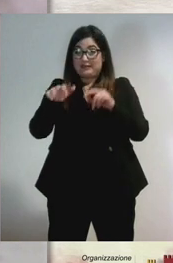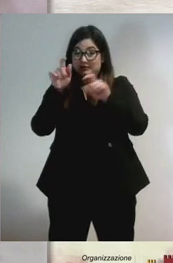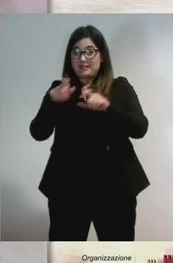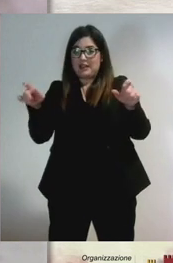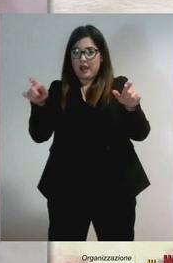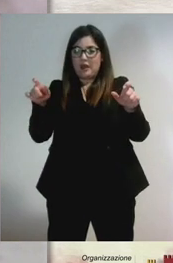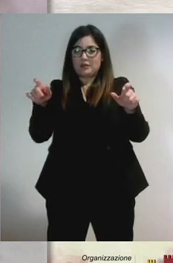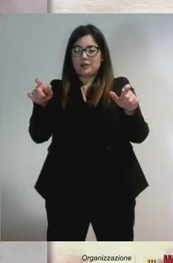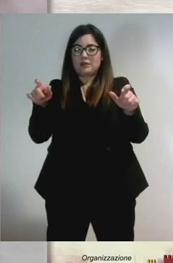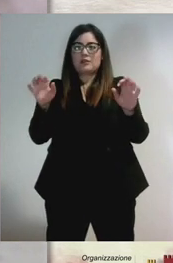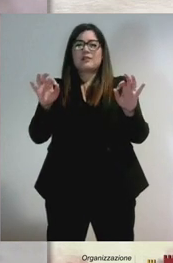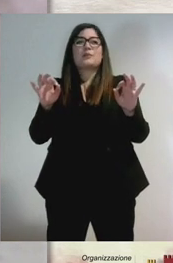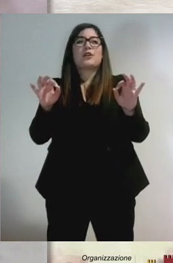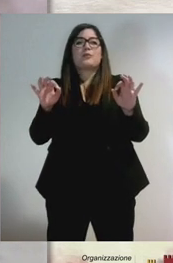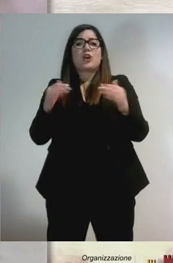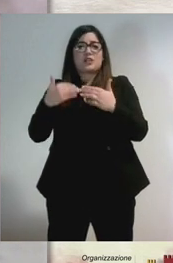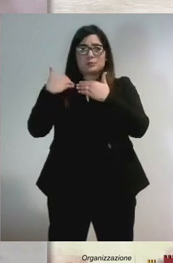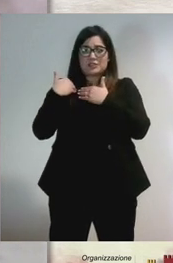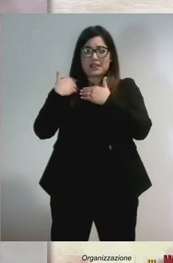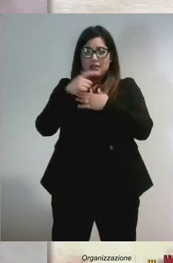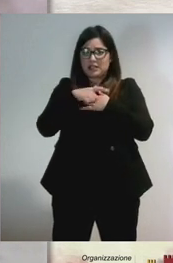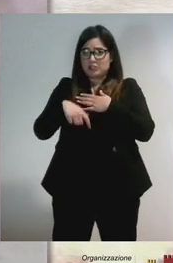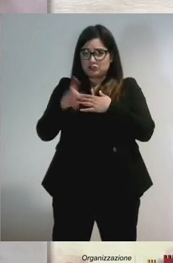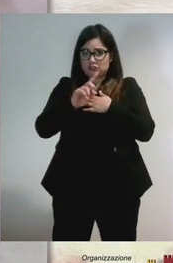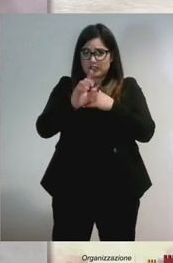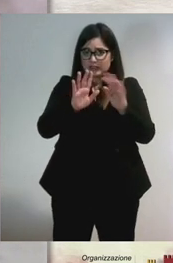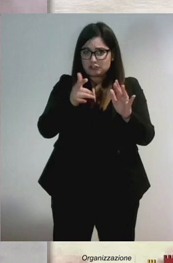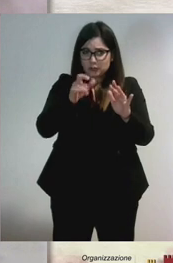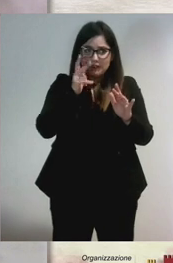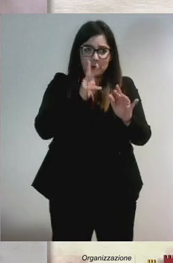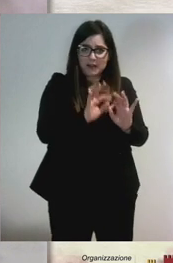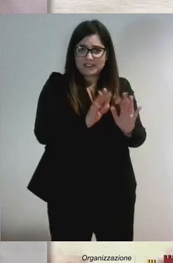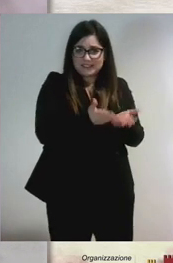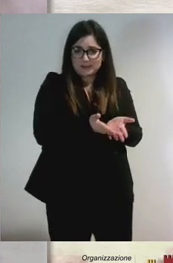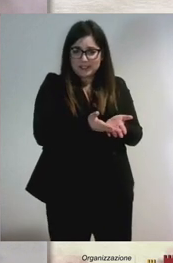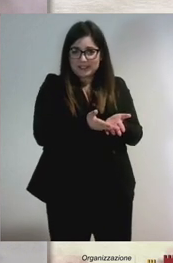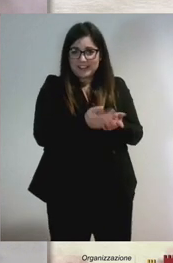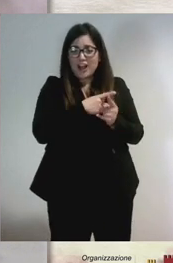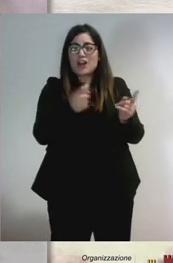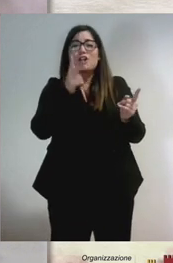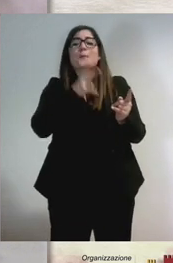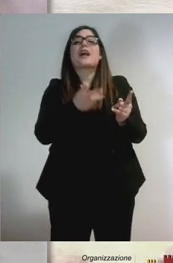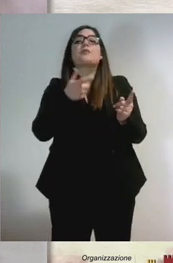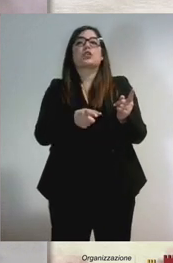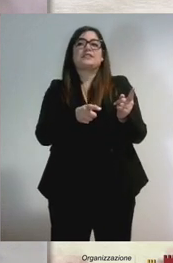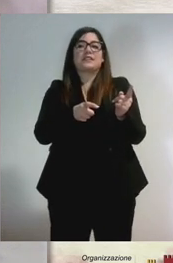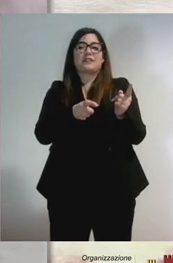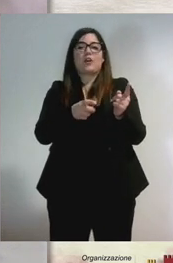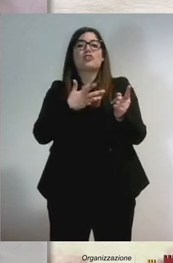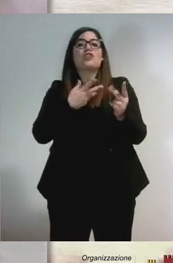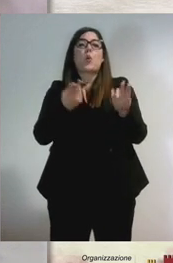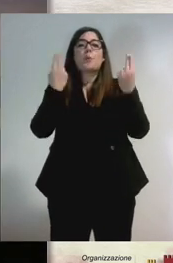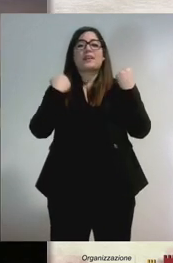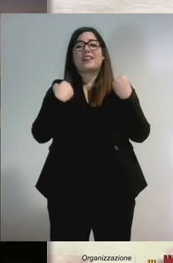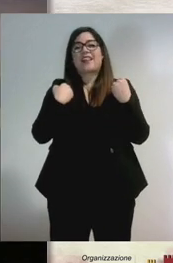è la responsabilità dei sindaci. Perché i sindaci sono bravi. Perché sono bravi? Perché hanno l'umiltà